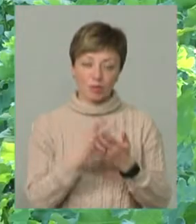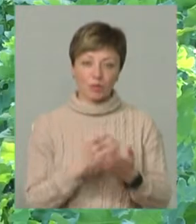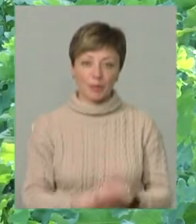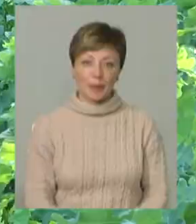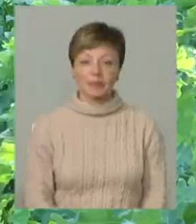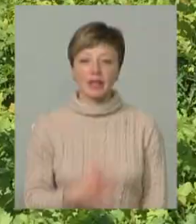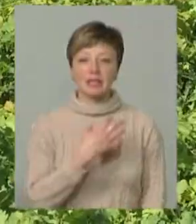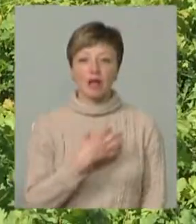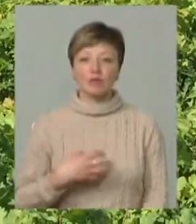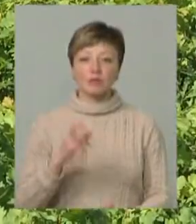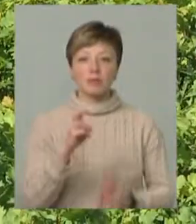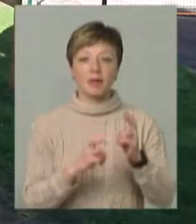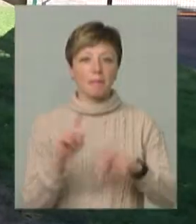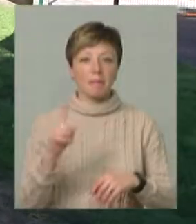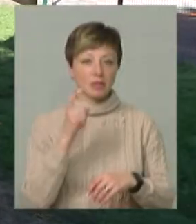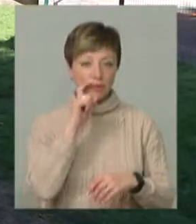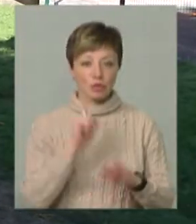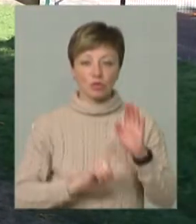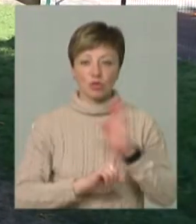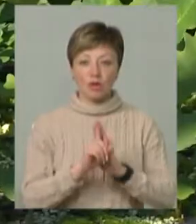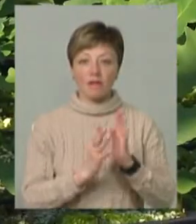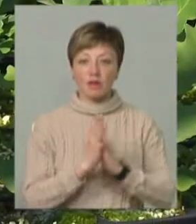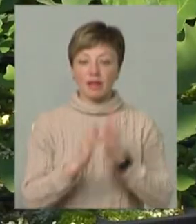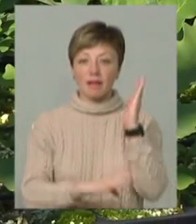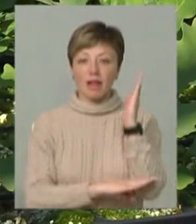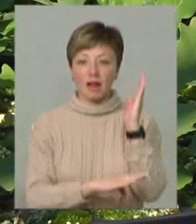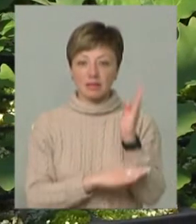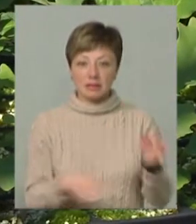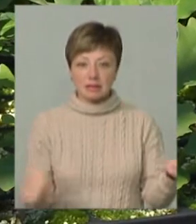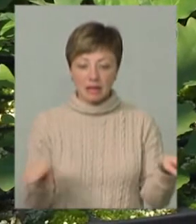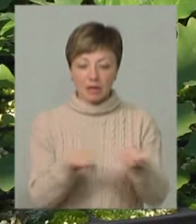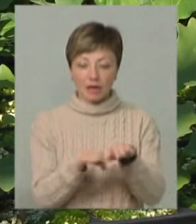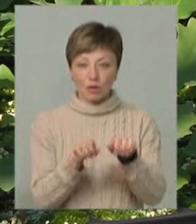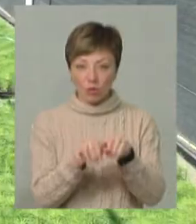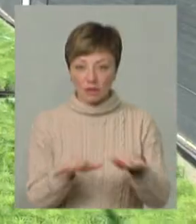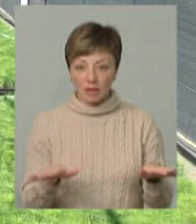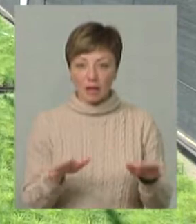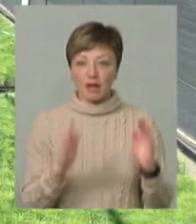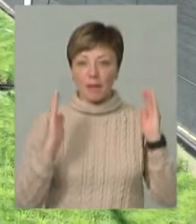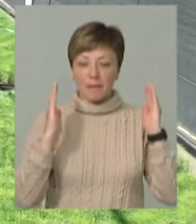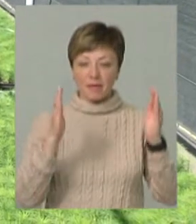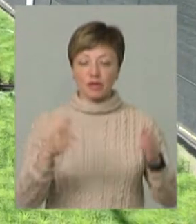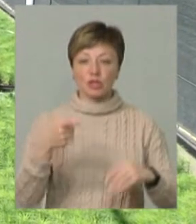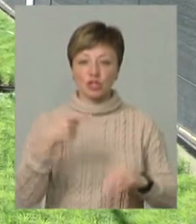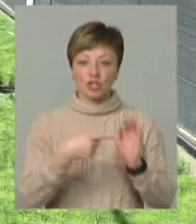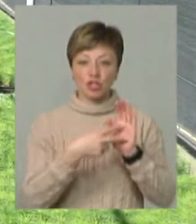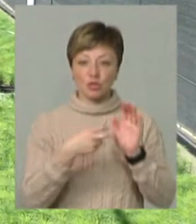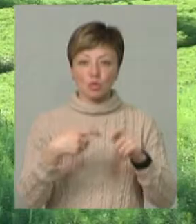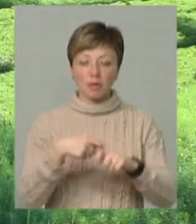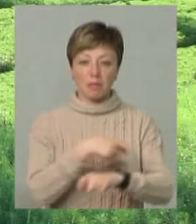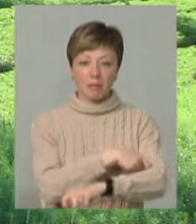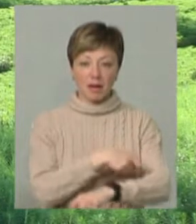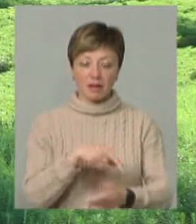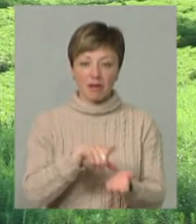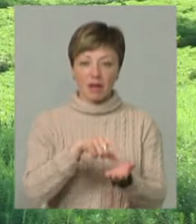Славутське підприємство перше в Україні почало вирощувати дерева із закритою кореневою системою. На павільйоні площею 1700 метрів